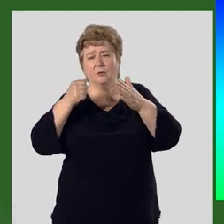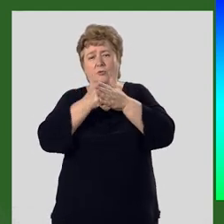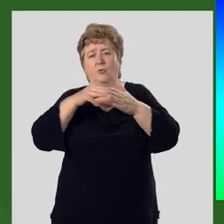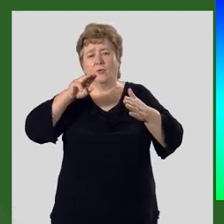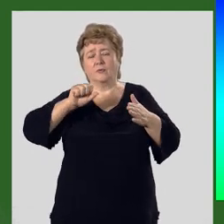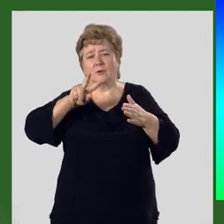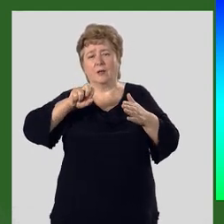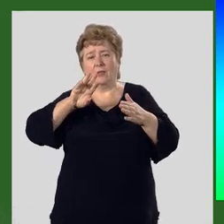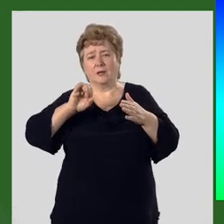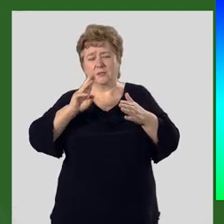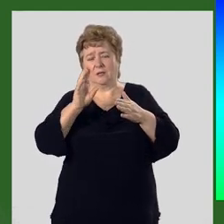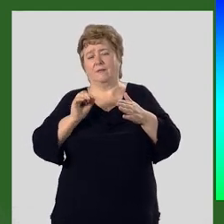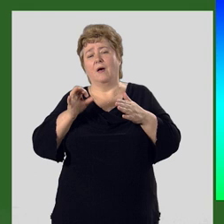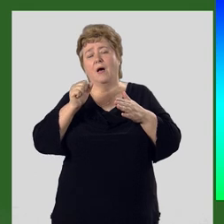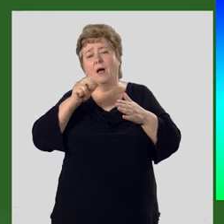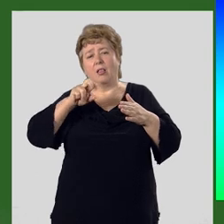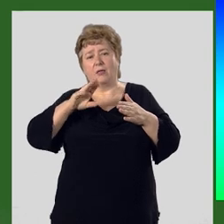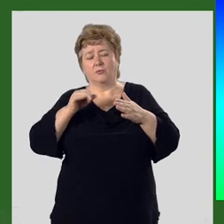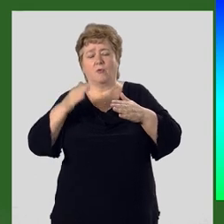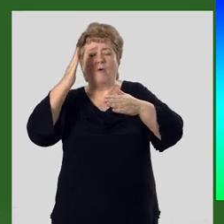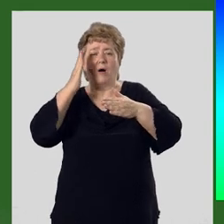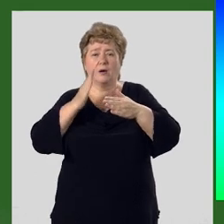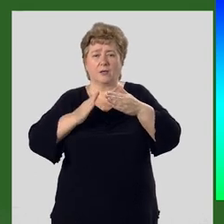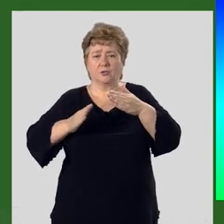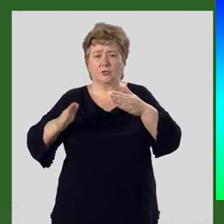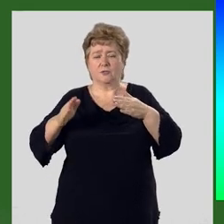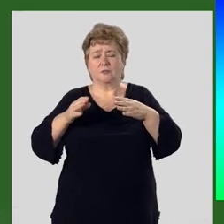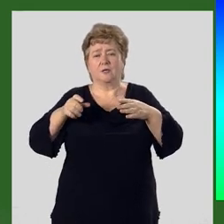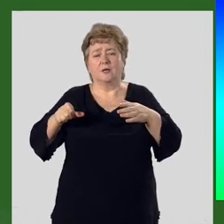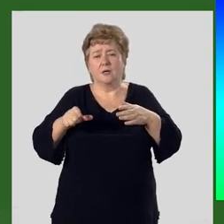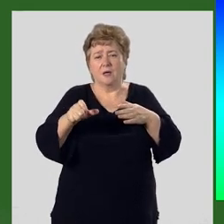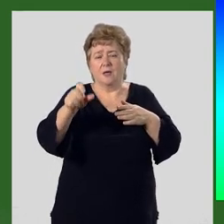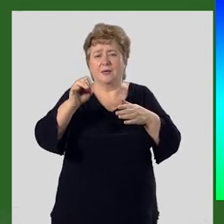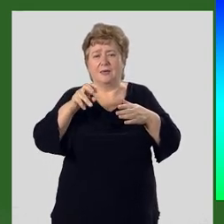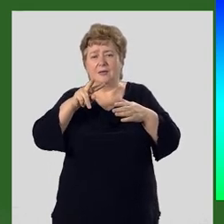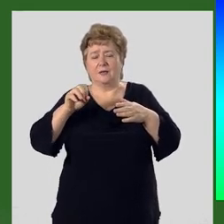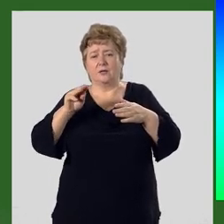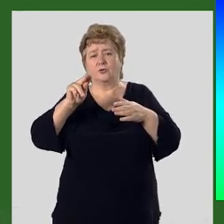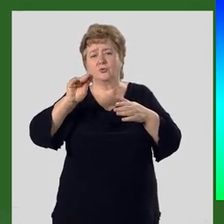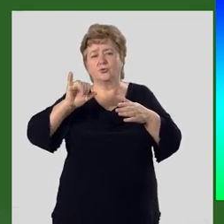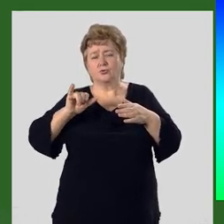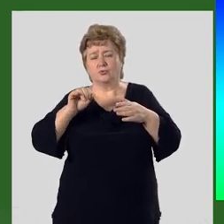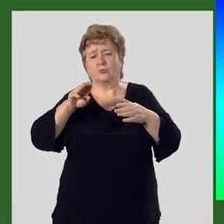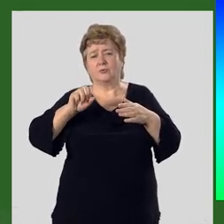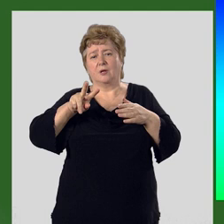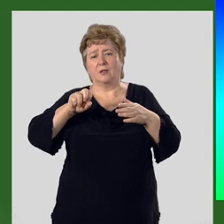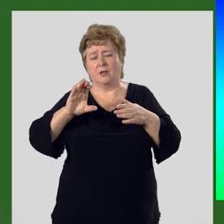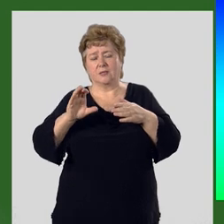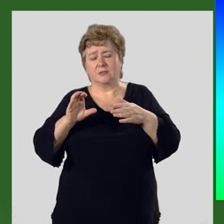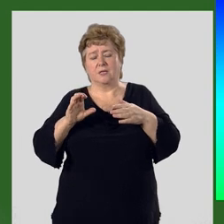Таласского Аллатоу. Она ограничена долинами рек Ильи, Чу и Талас.